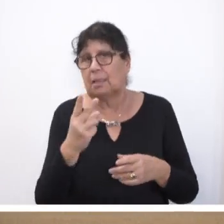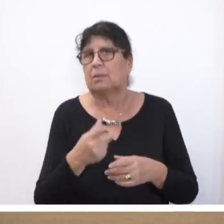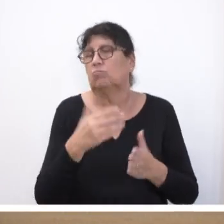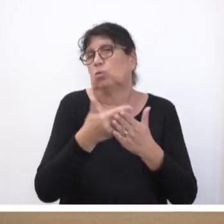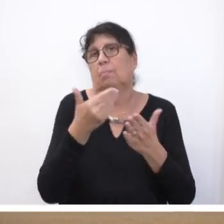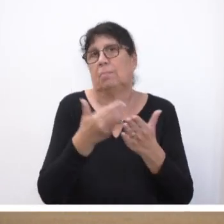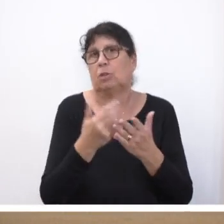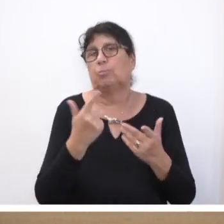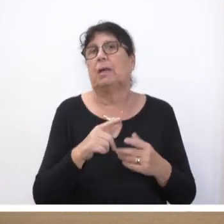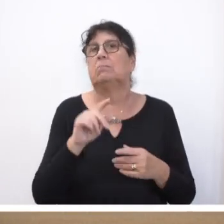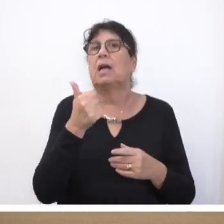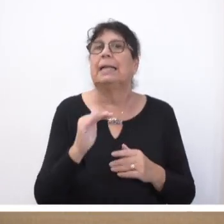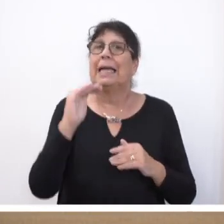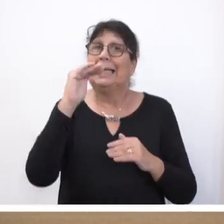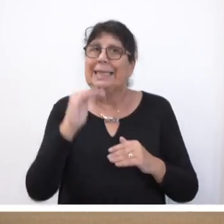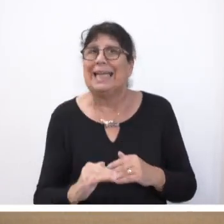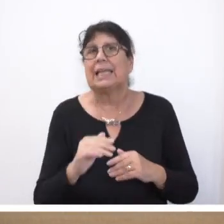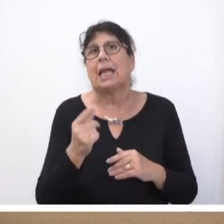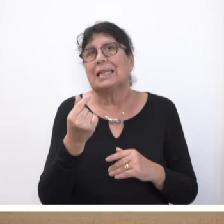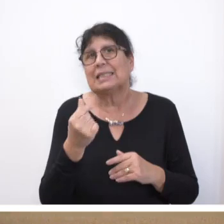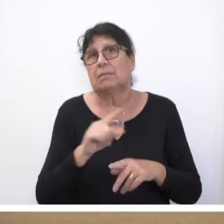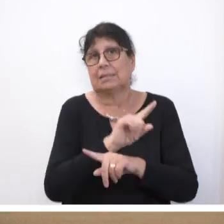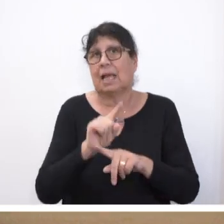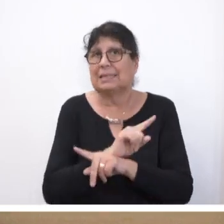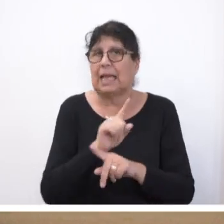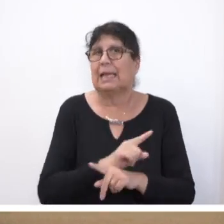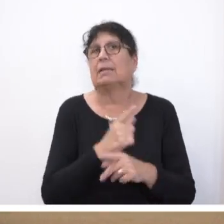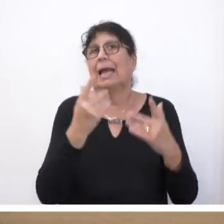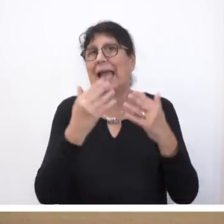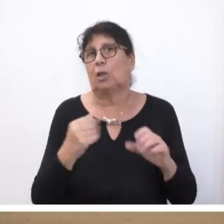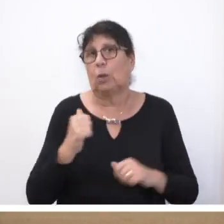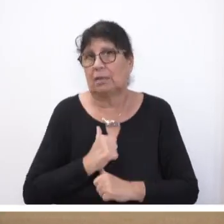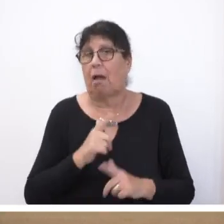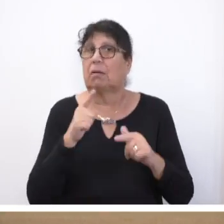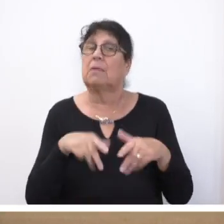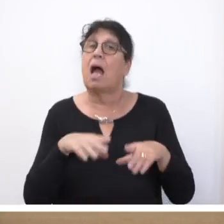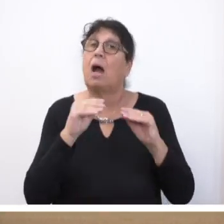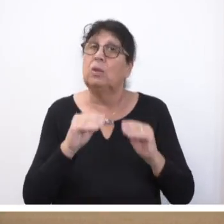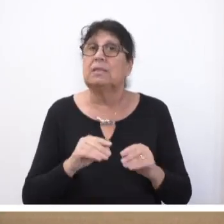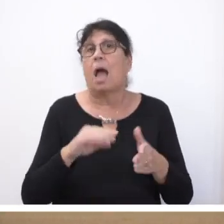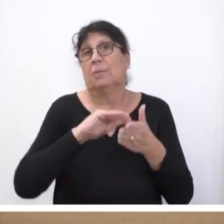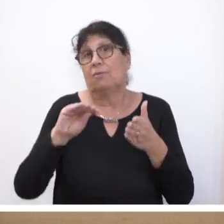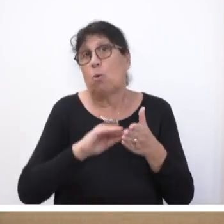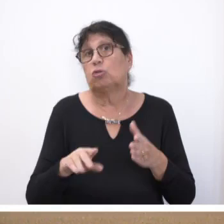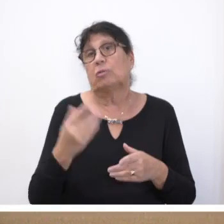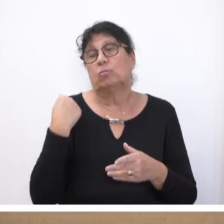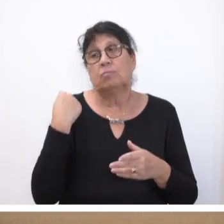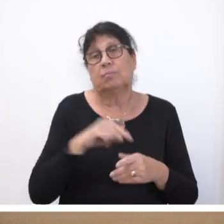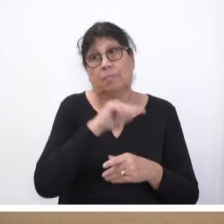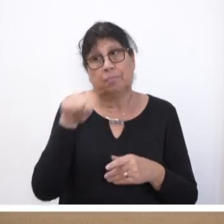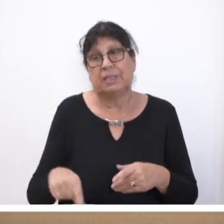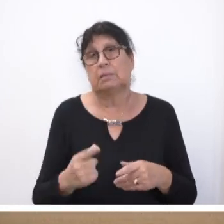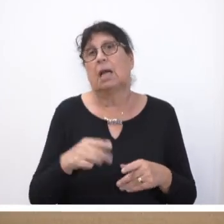wie zum Beispiel in einer Niedrigzinkzphase Rechnung getragen. Diese Ausnahmevorschrift bestand auch bereits nach dem bisherigen saarländischen